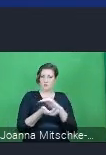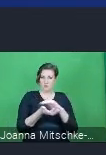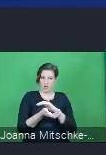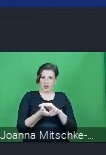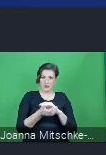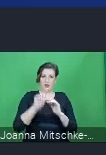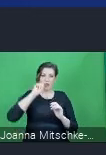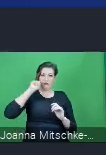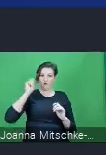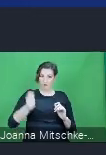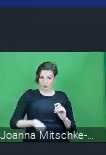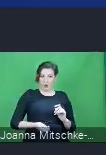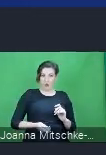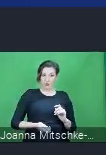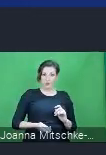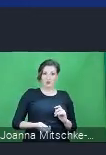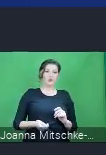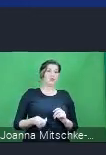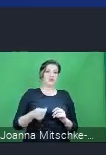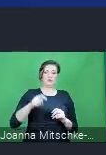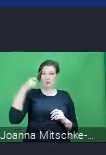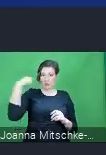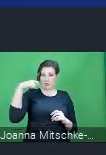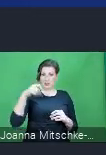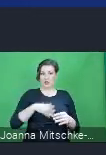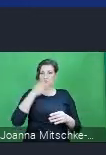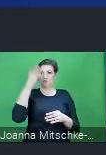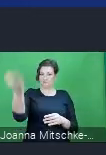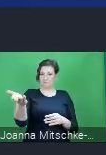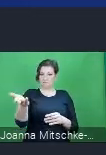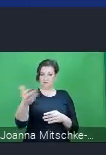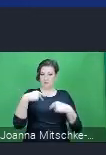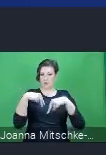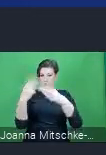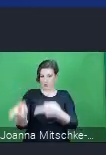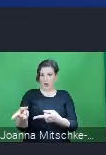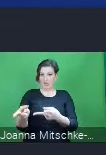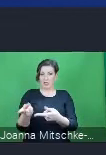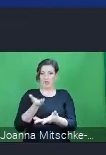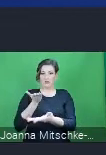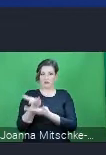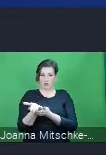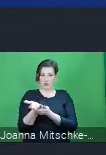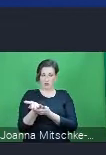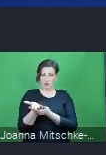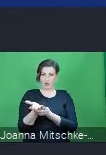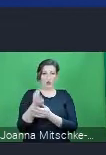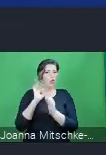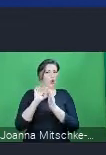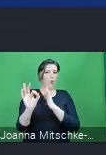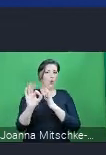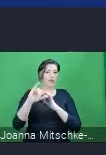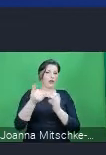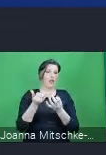prezydenta miasta. Na te potrzeby zostanie oczywiście tutaj stworzony mechanizm umożliwiający elektroniczne